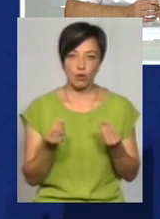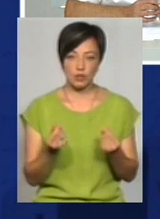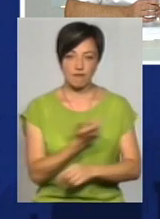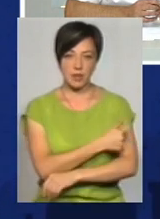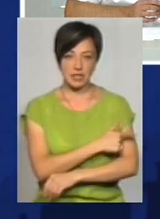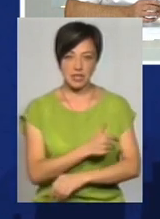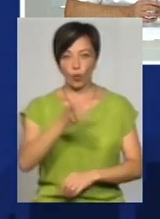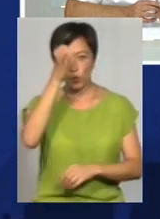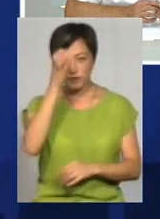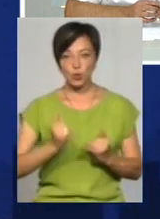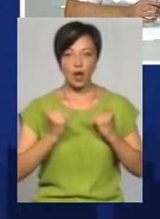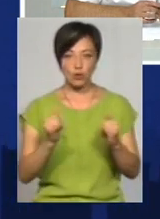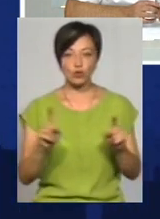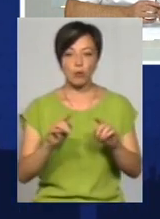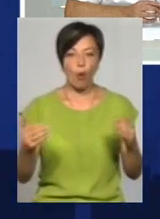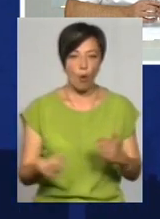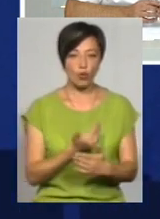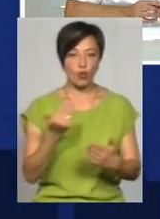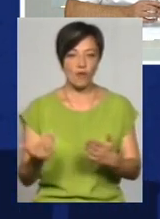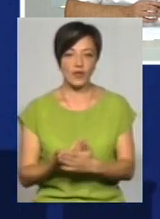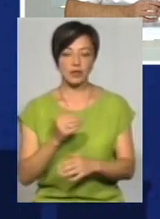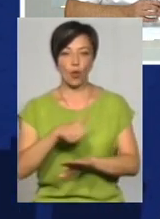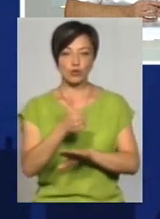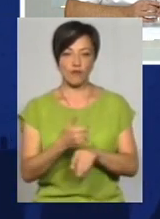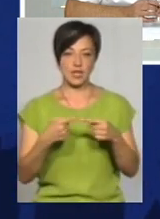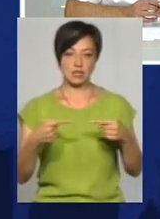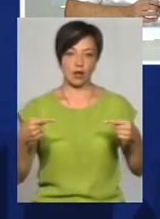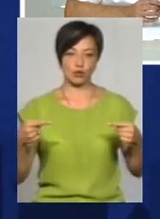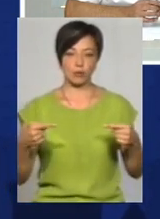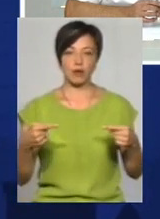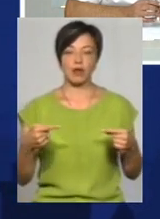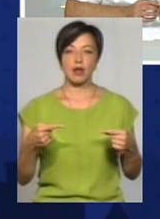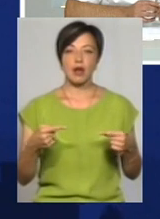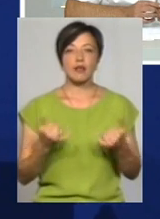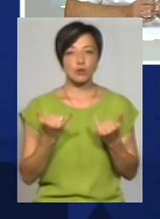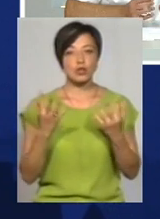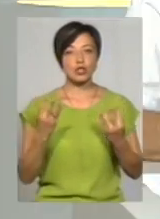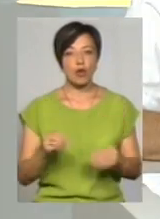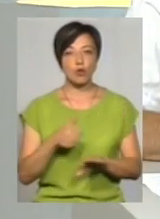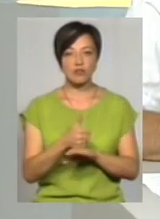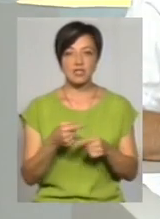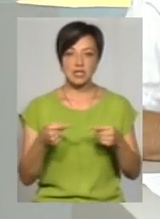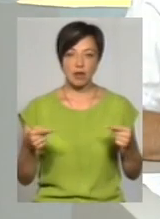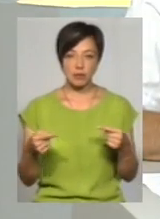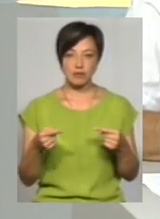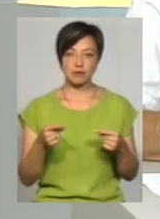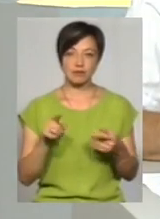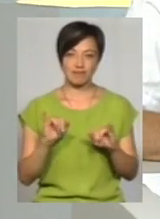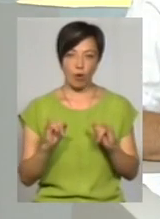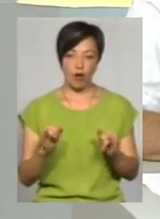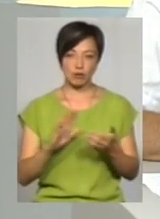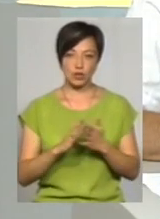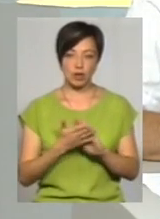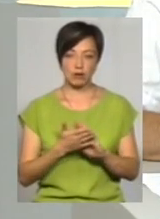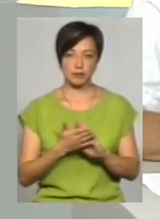медицину, в освіту, для того, щоб оновити основні засоби, тому що основні засоби на сьогоднішній день у нас в досить такому поганому